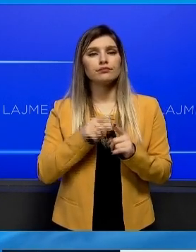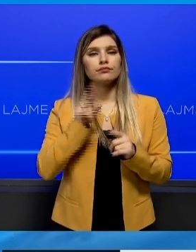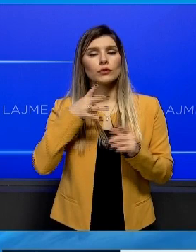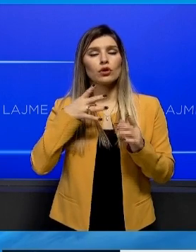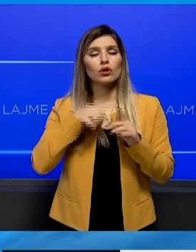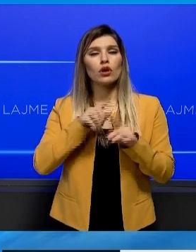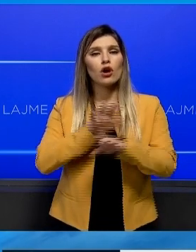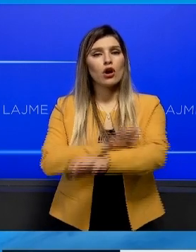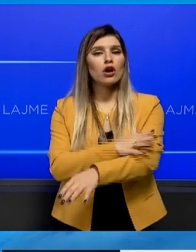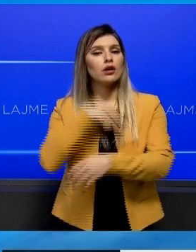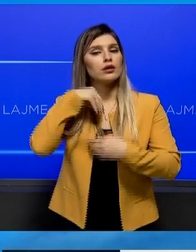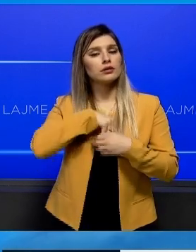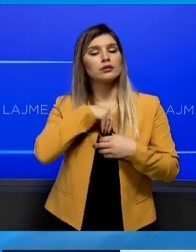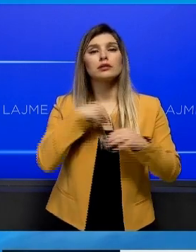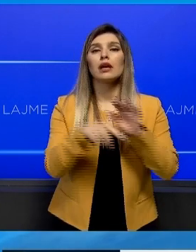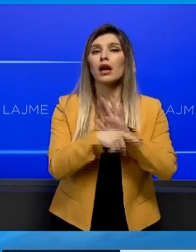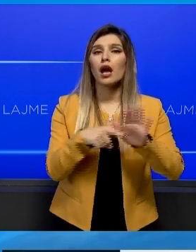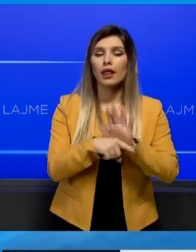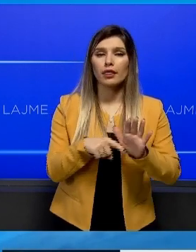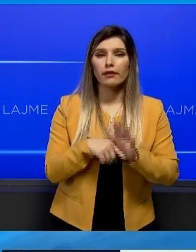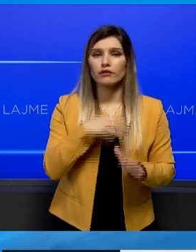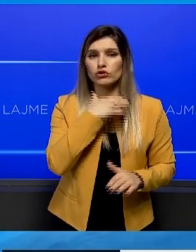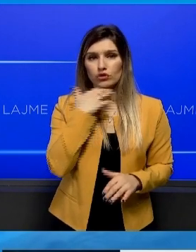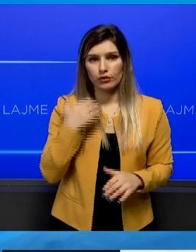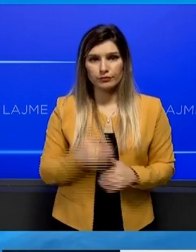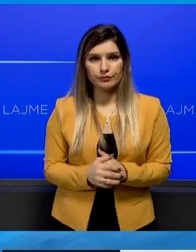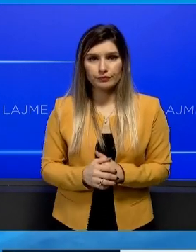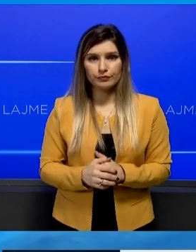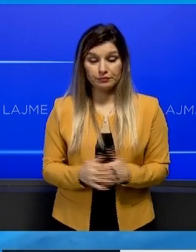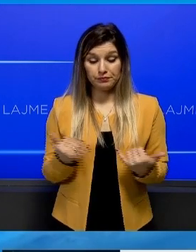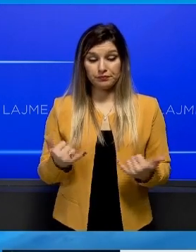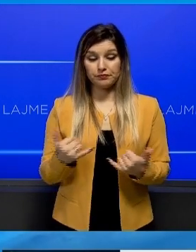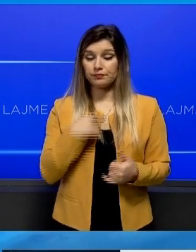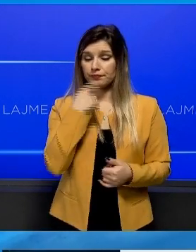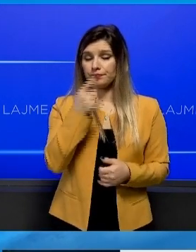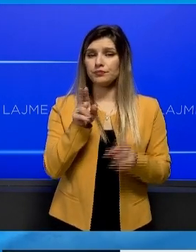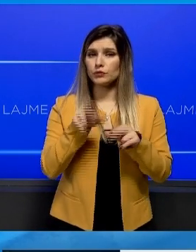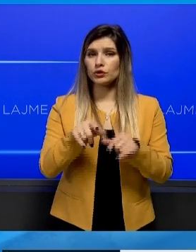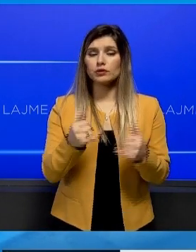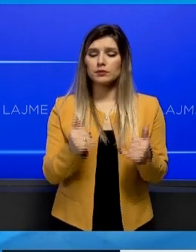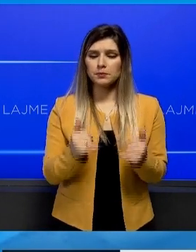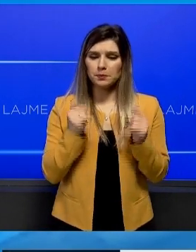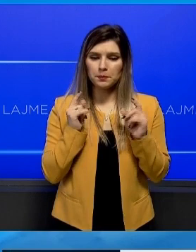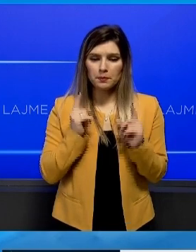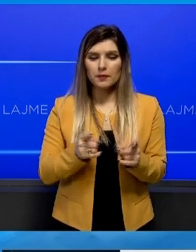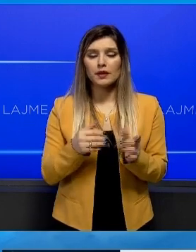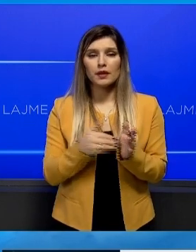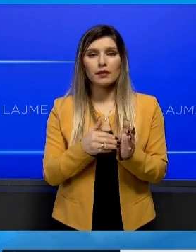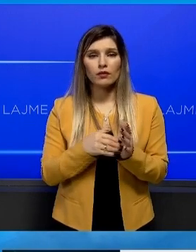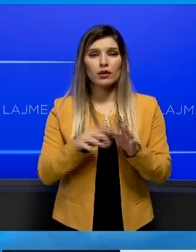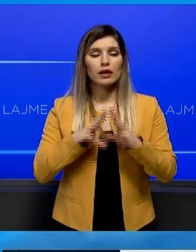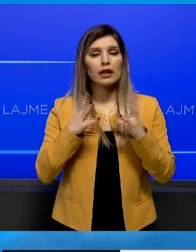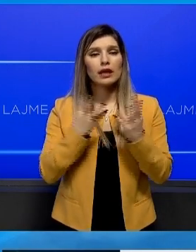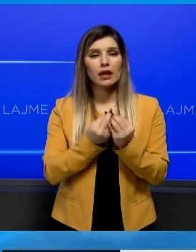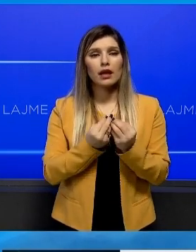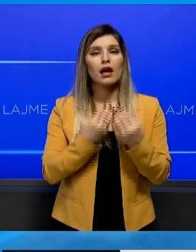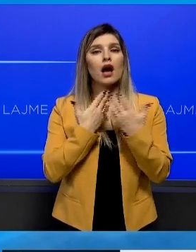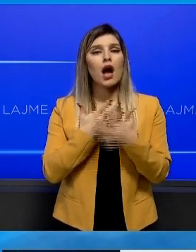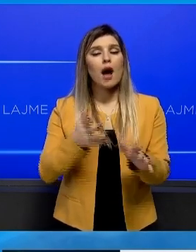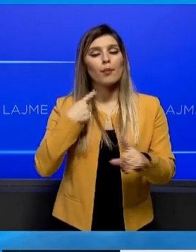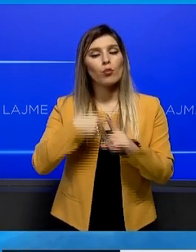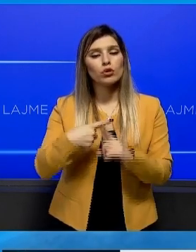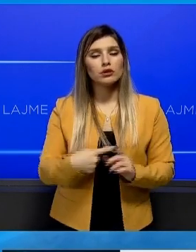definitivisht efektet të negativit do të refleksion të ardhëmën. Êshtë vërtet të koa kur duhet përbalt vërtetet të qëndrojë vetëm e vërteta.